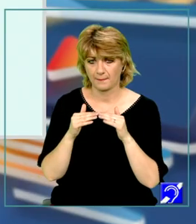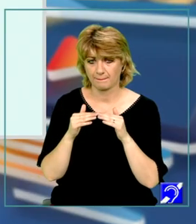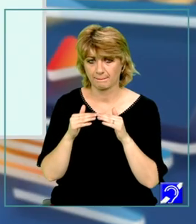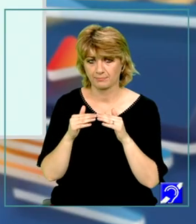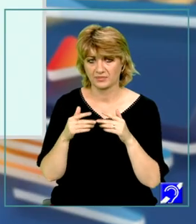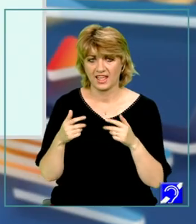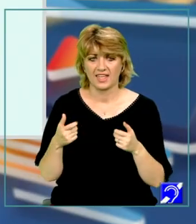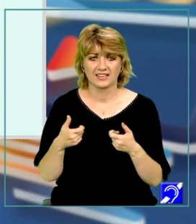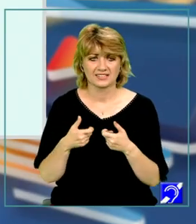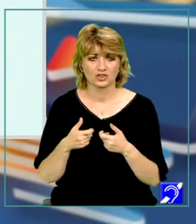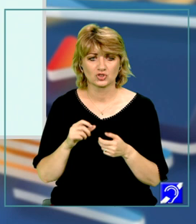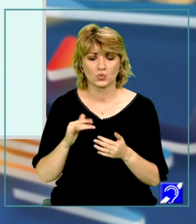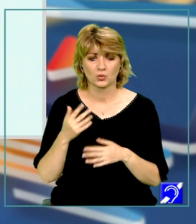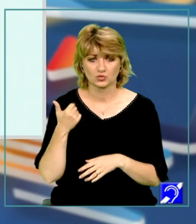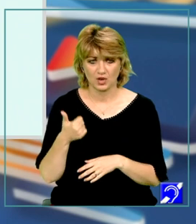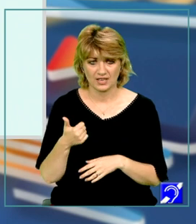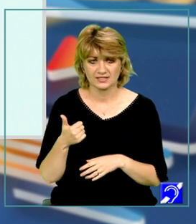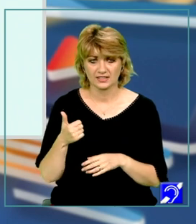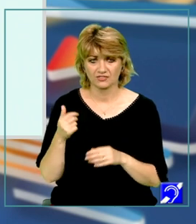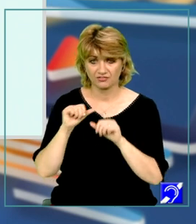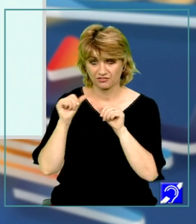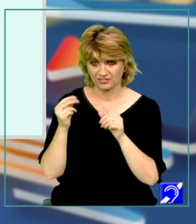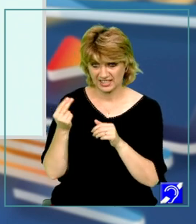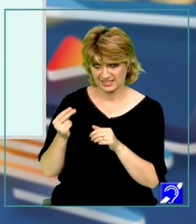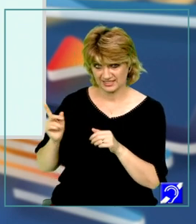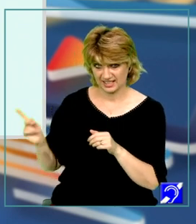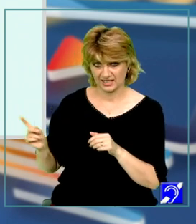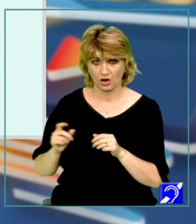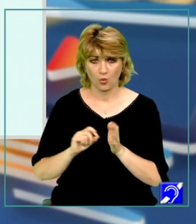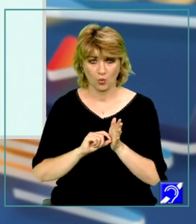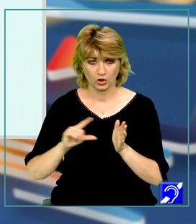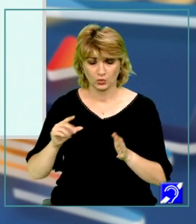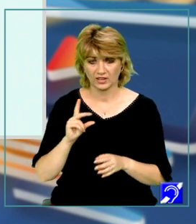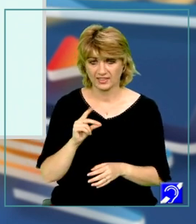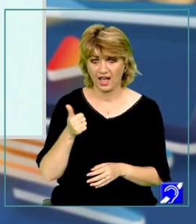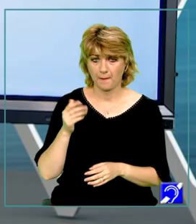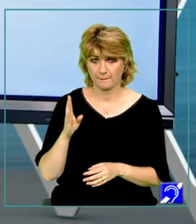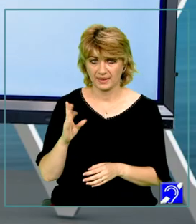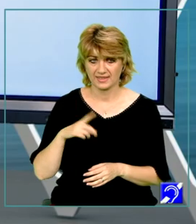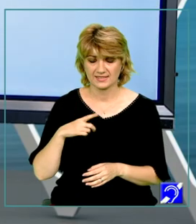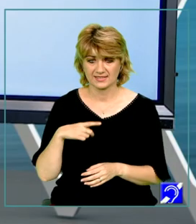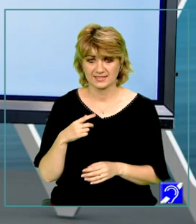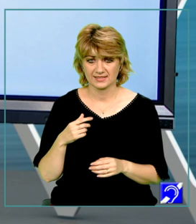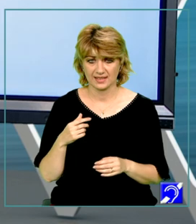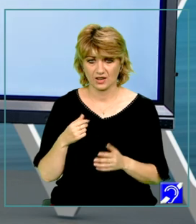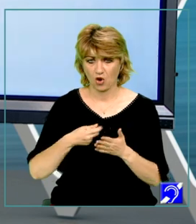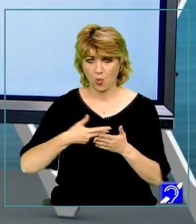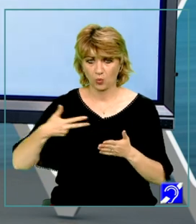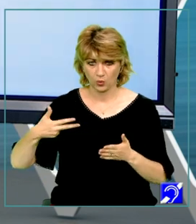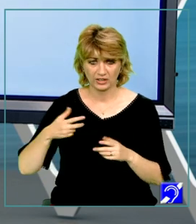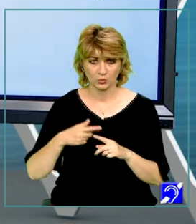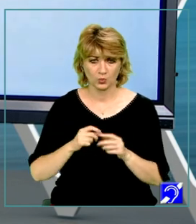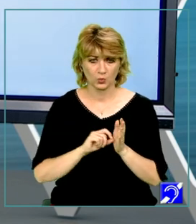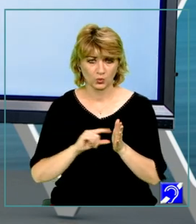Exercițiul numărul 6. În figura alăturată, unghiul D, A, B este congruent cu